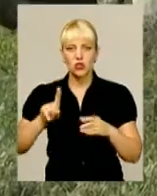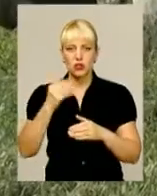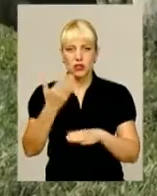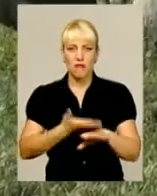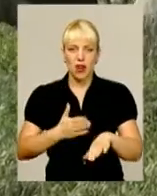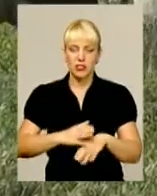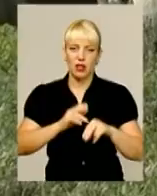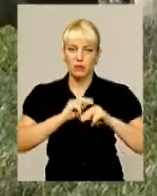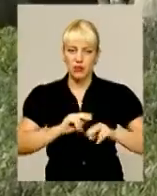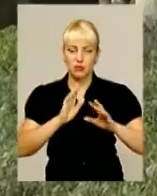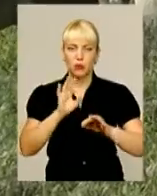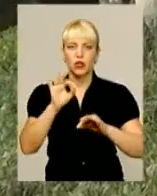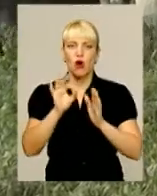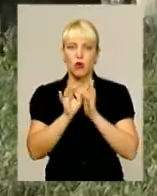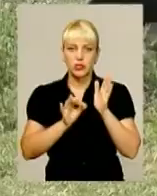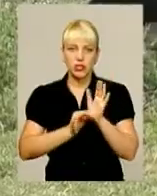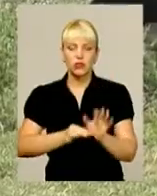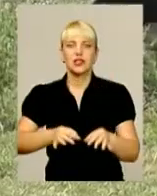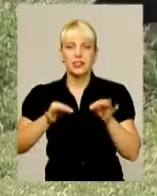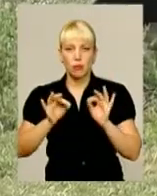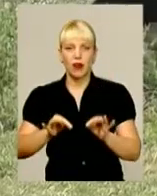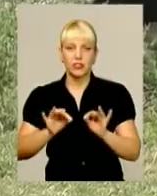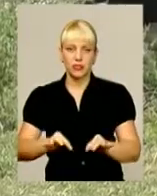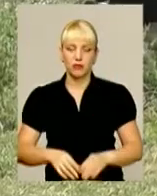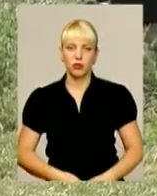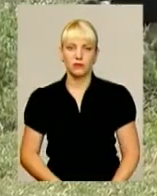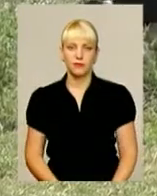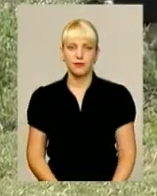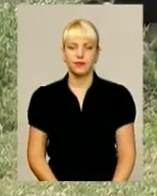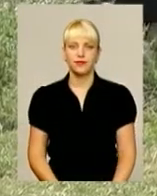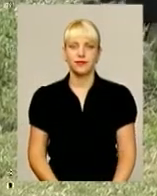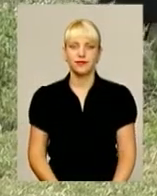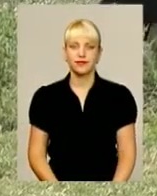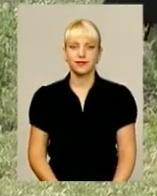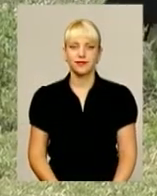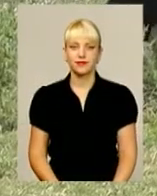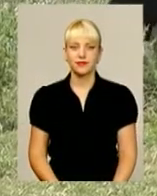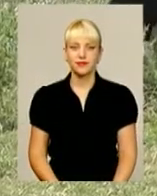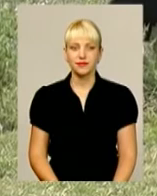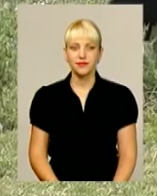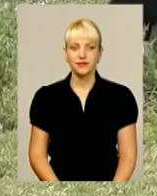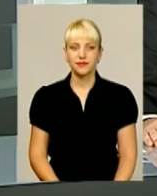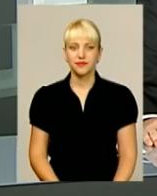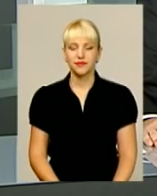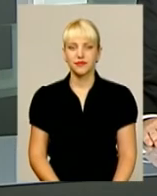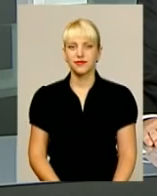оцінюватиметься справедливо. Світлана Поробок, Дем'ян Цегольник із Красивівського району для інформаційного випуску.